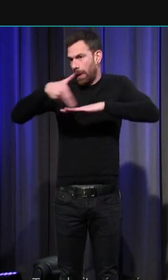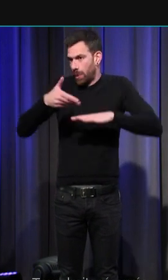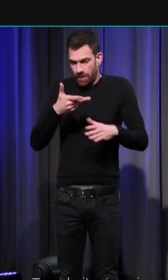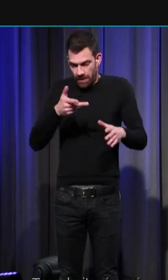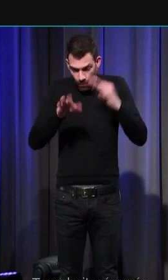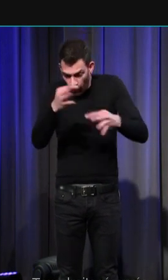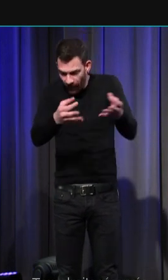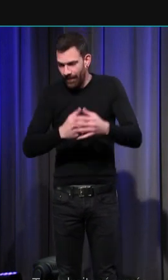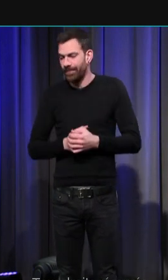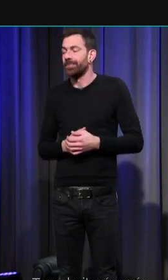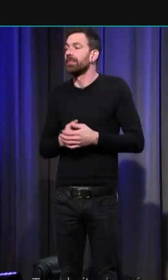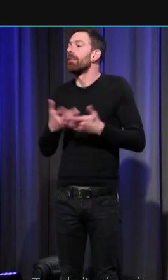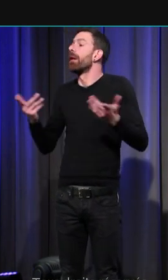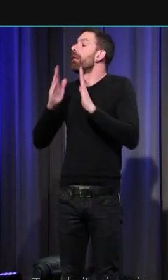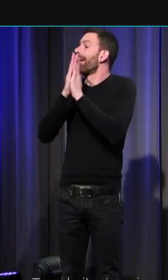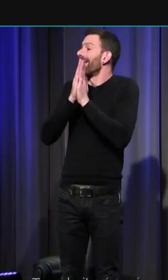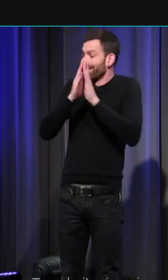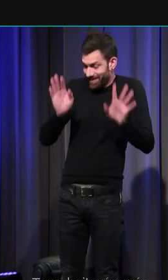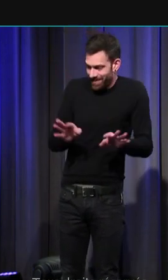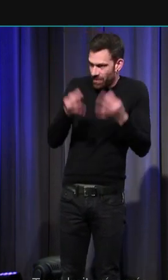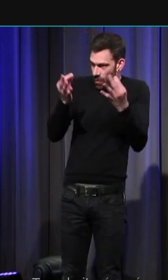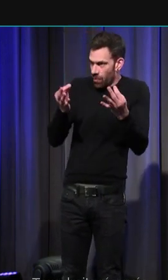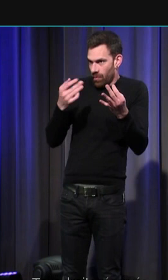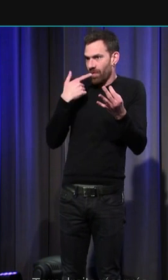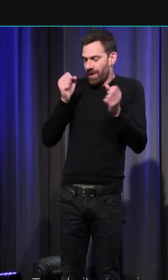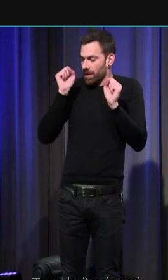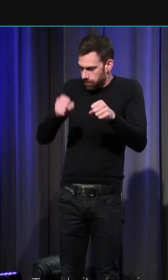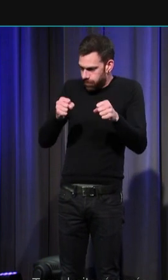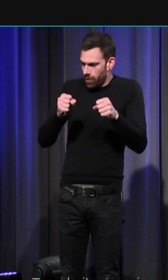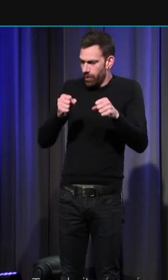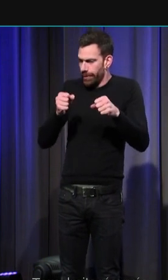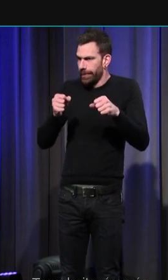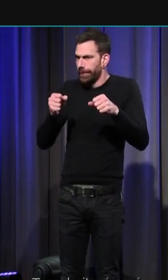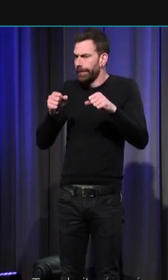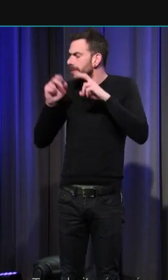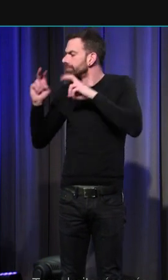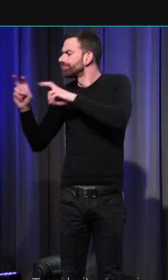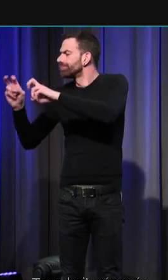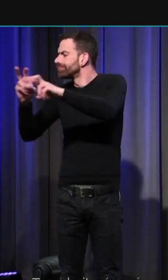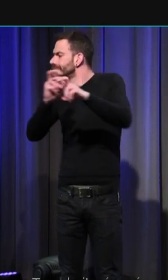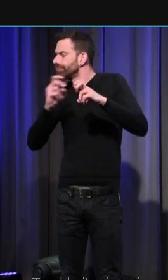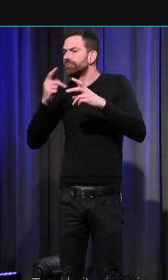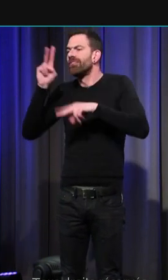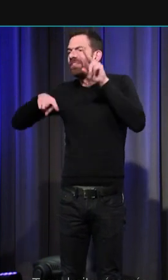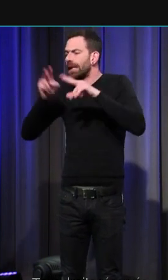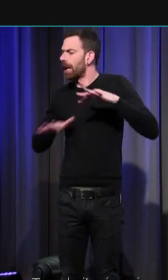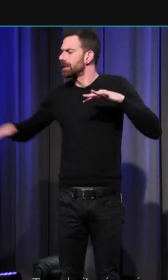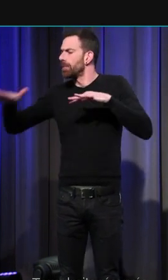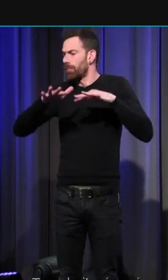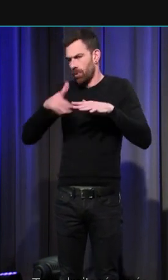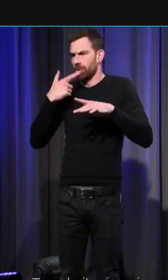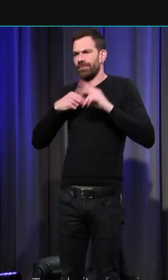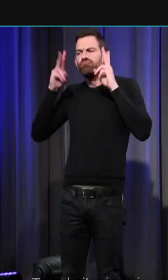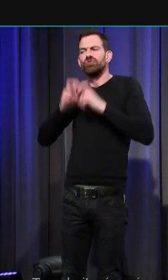le fait de trouver une église nous a permis de travailler sur le village de retrouver des anciennes fouilles faites au XIXe siècle etc. et de s